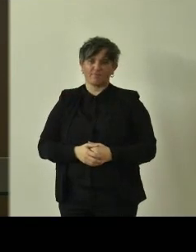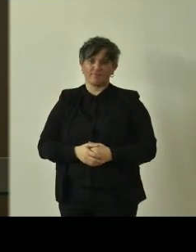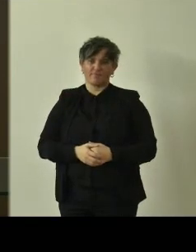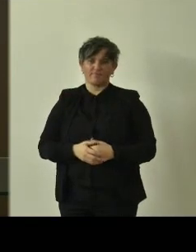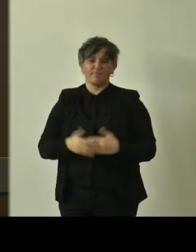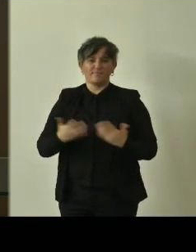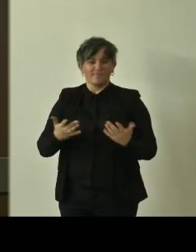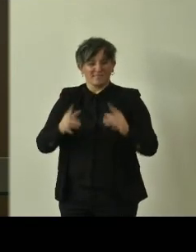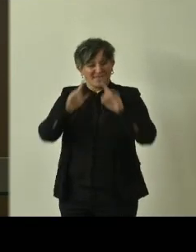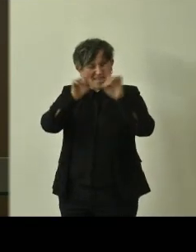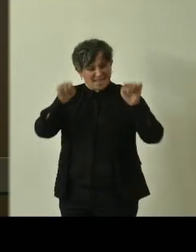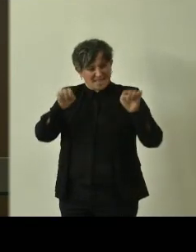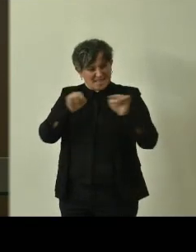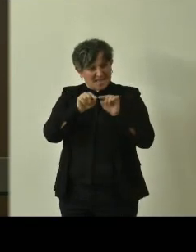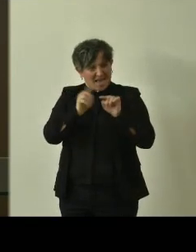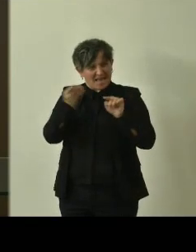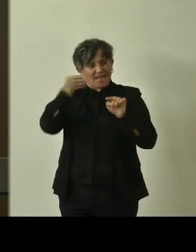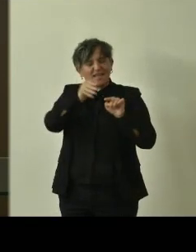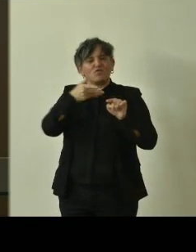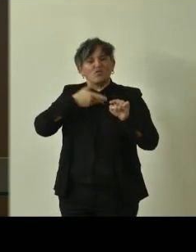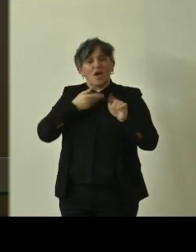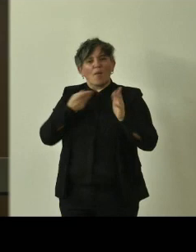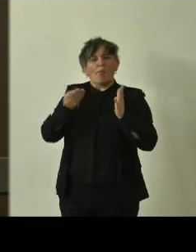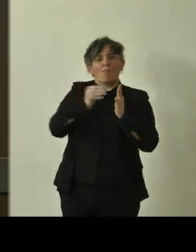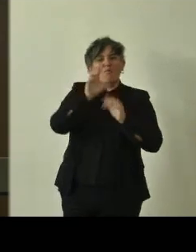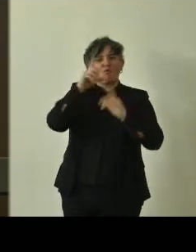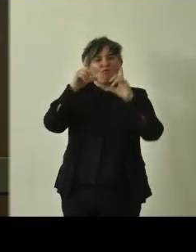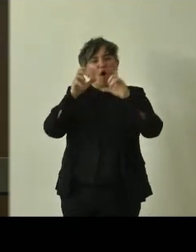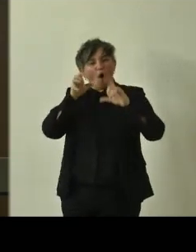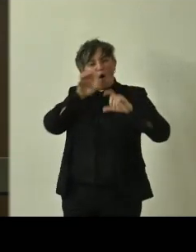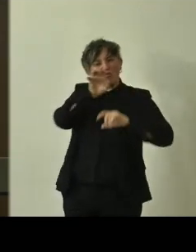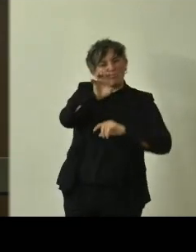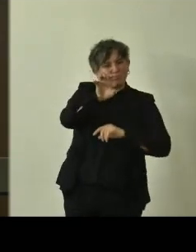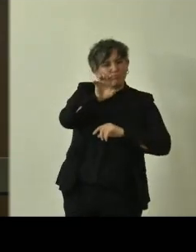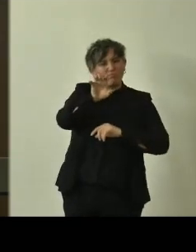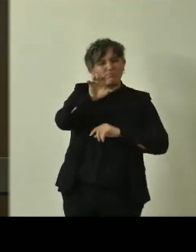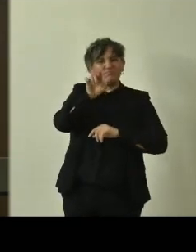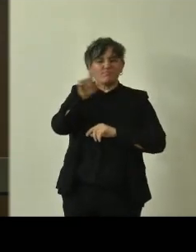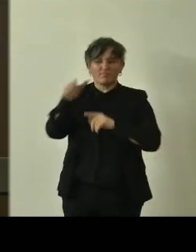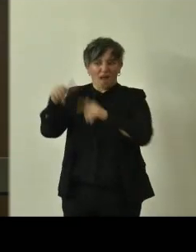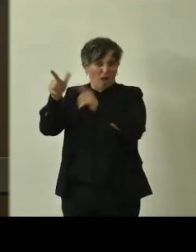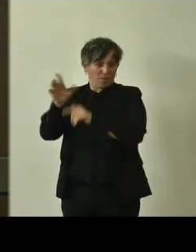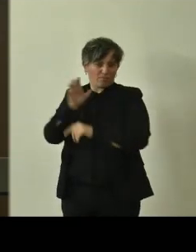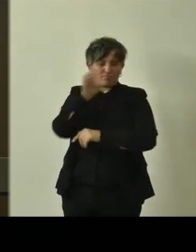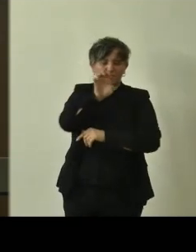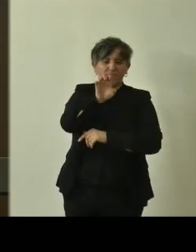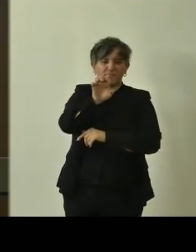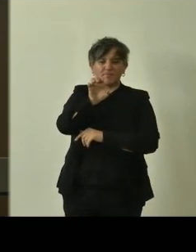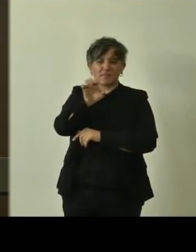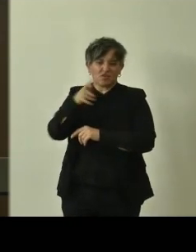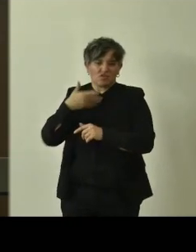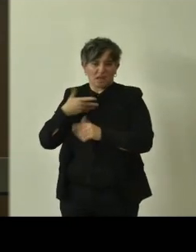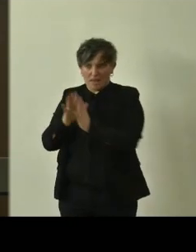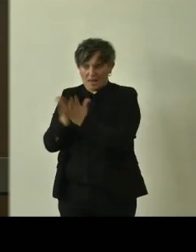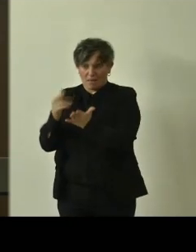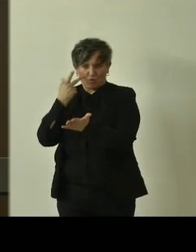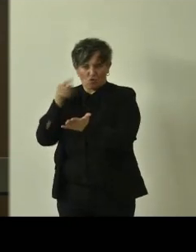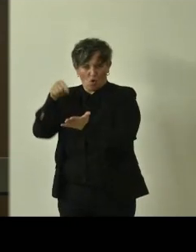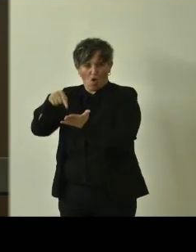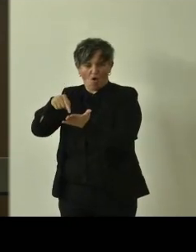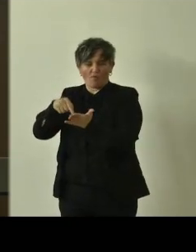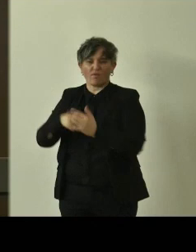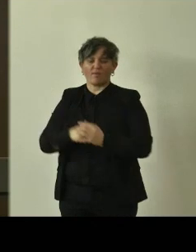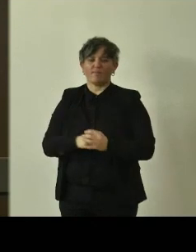ogni scheda caricato anche le fotografie, le fotografie che poi sono anche pubblicate sul libro e